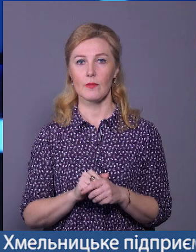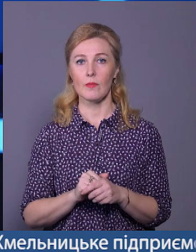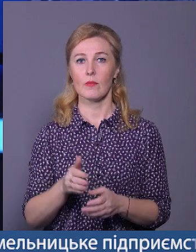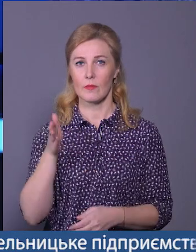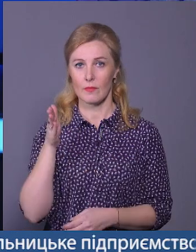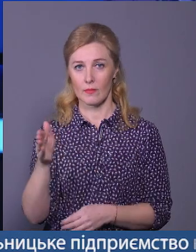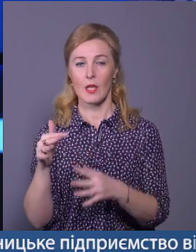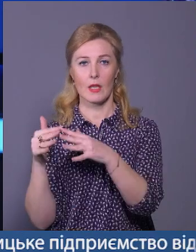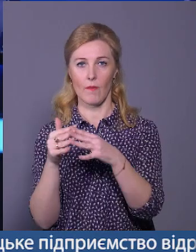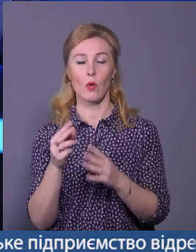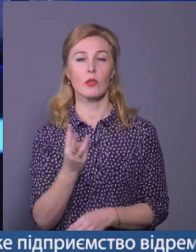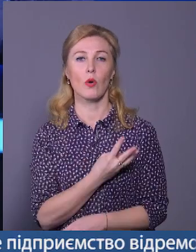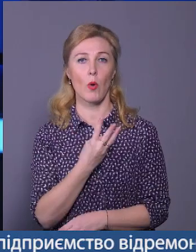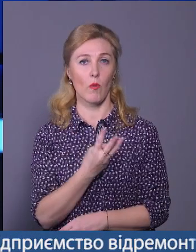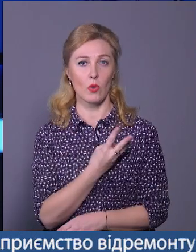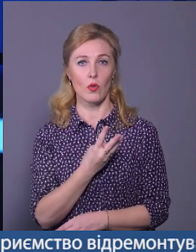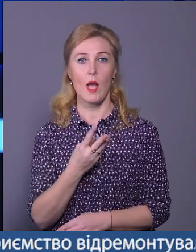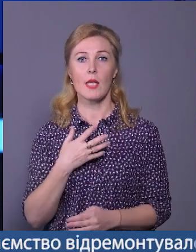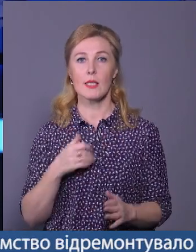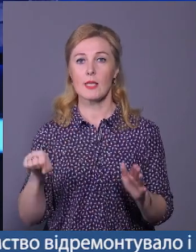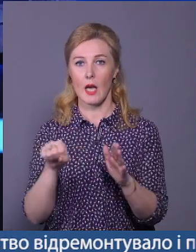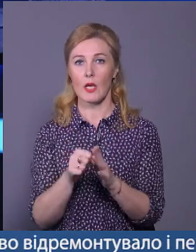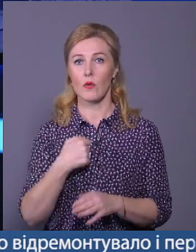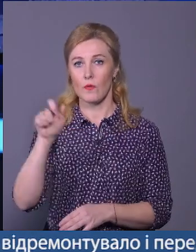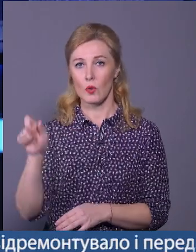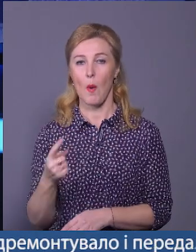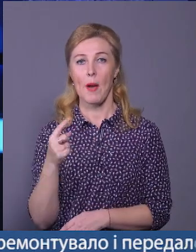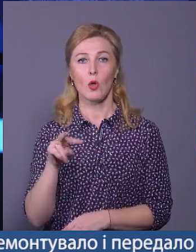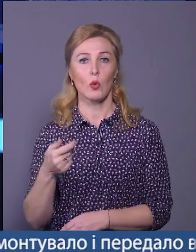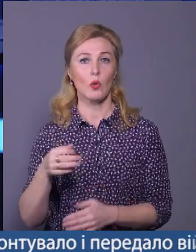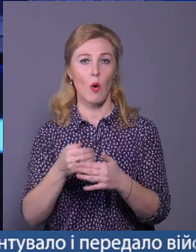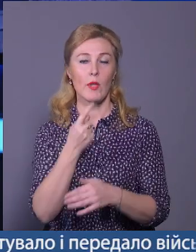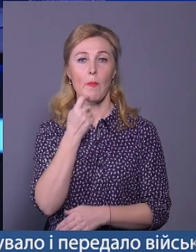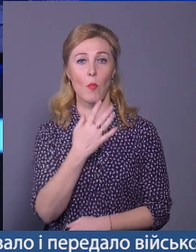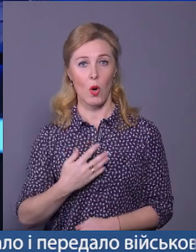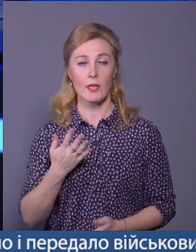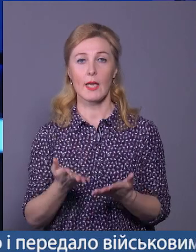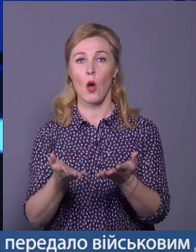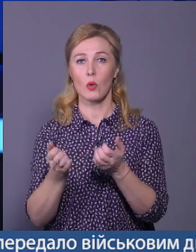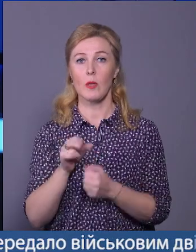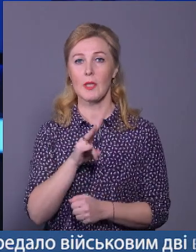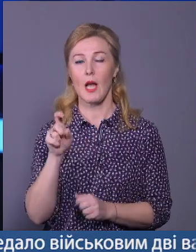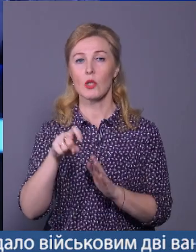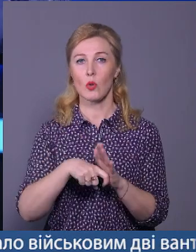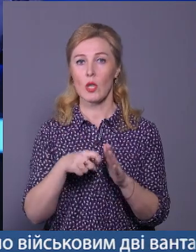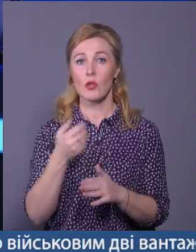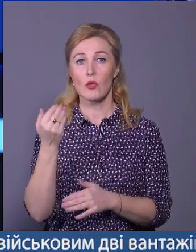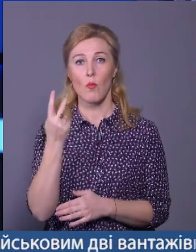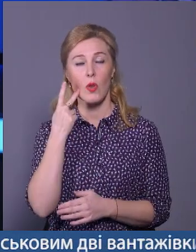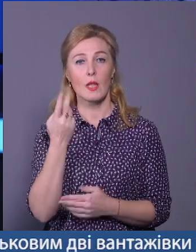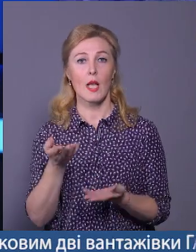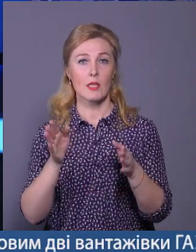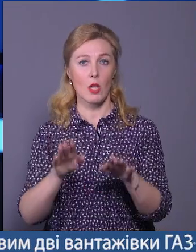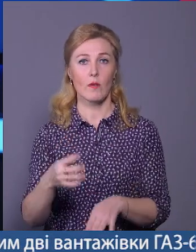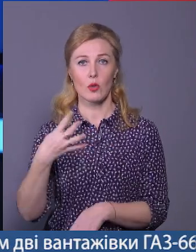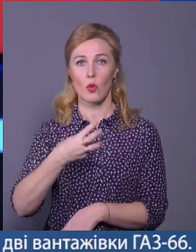Пішов на фронт добровольцем. Загинув військовий 1 лютого від поранення, яке отримав на Донеччині. Йому назавжди